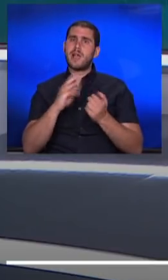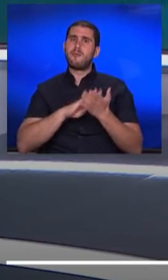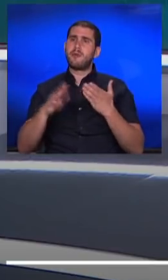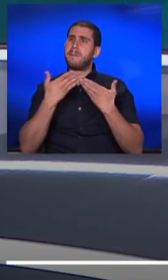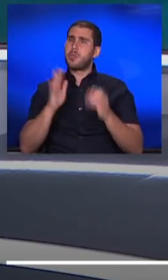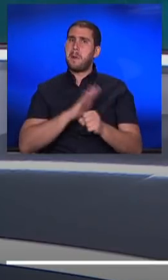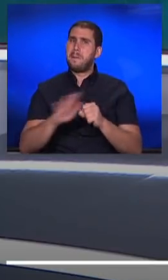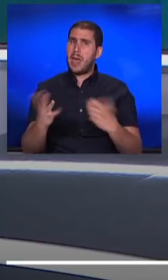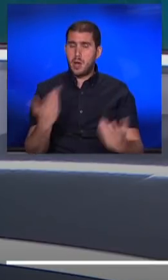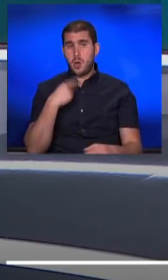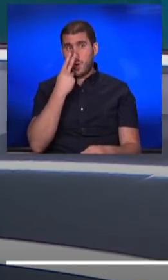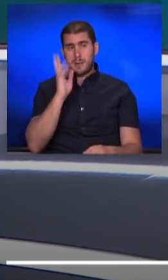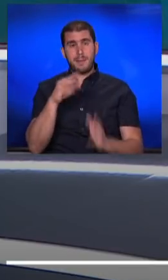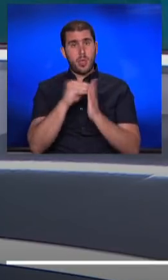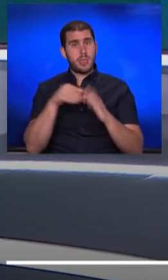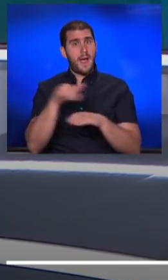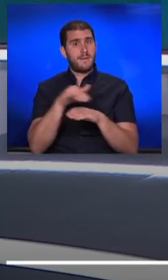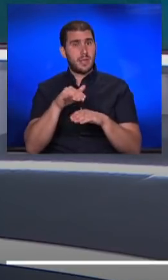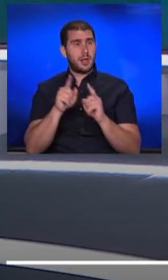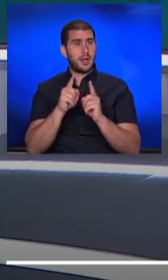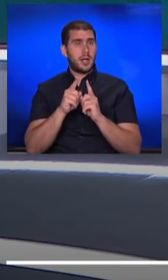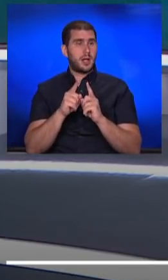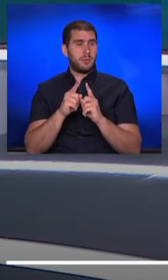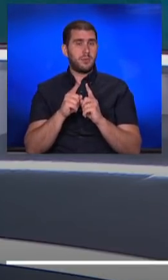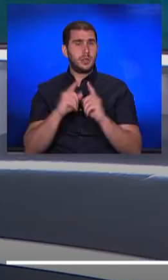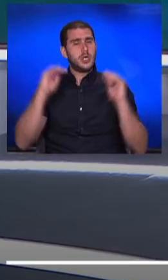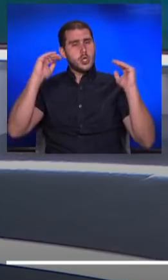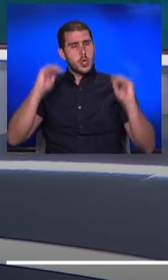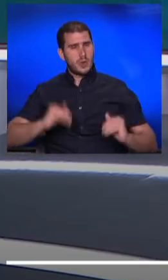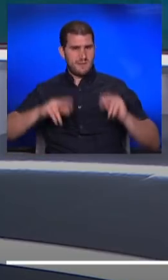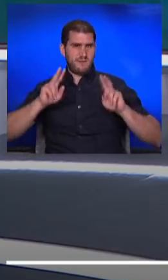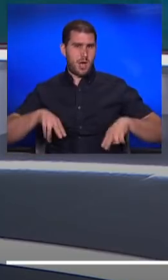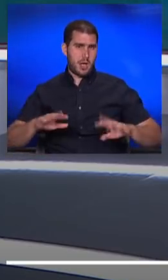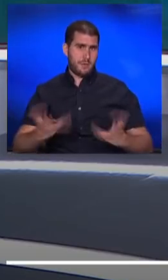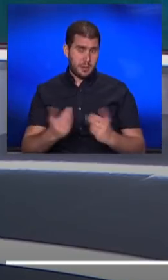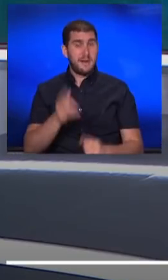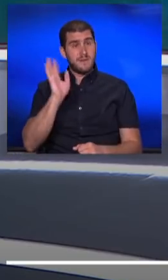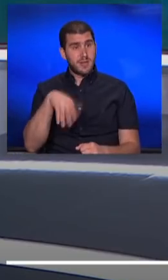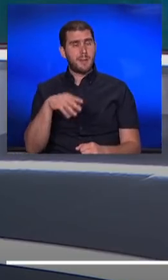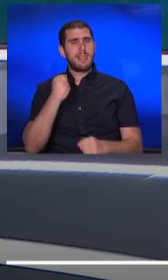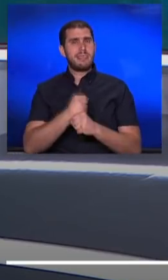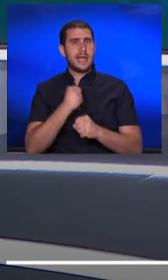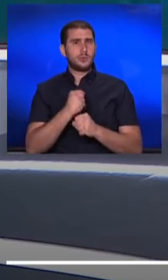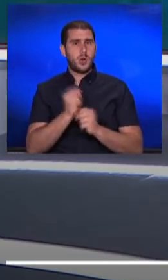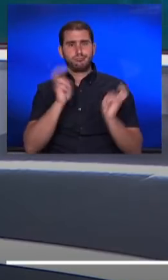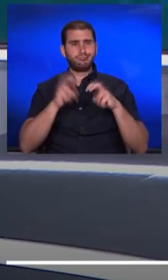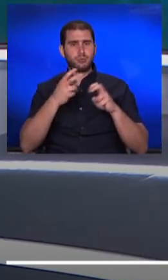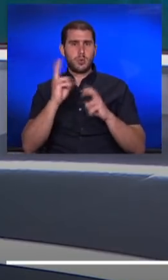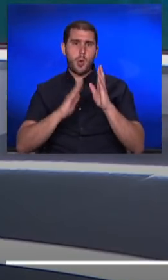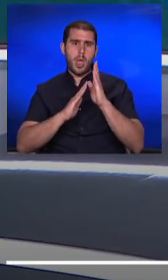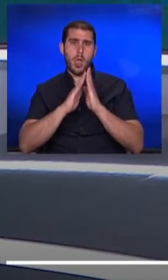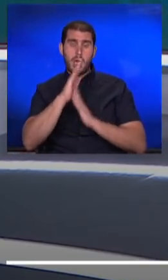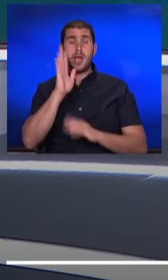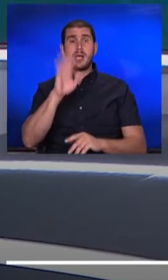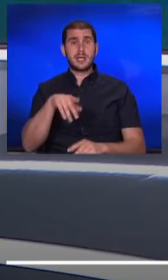מלא. אנחנו רואים גם את נתוני ההפתלה שצונחים בצורה מאוד מהירה. גם את שורי התעסוקה שמתחילים לטפס למעלה. גם